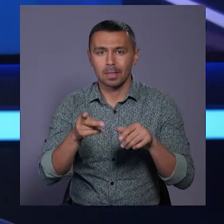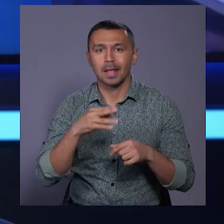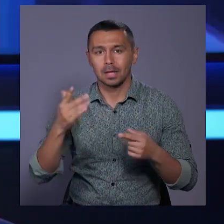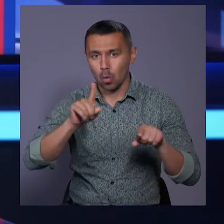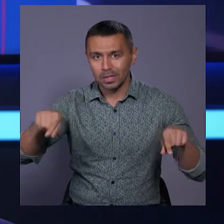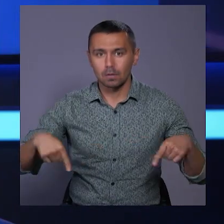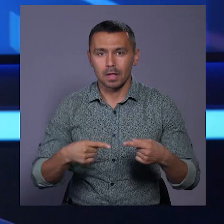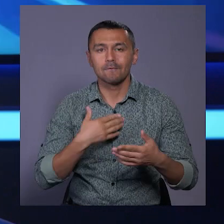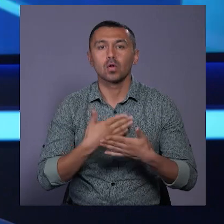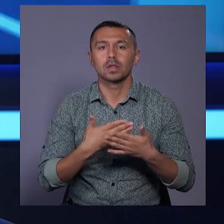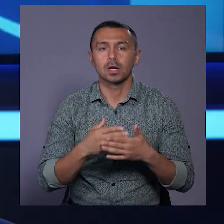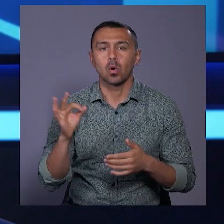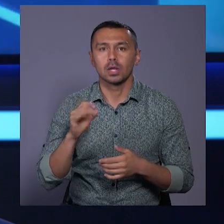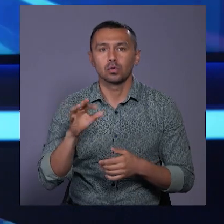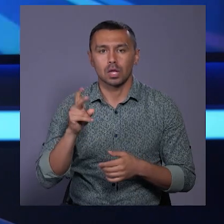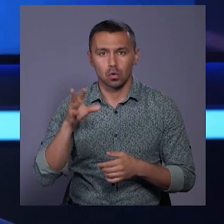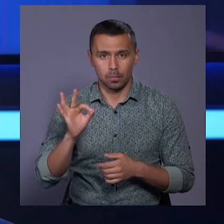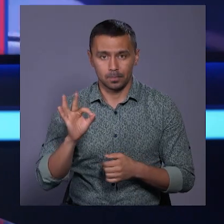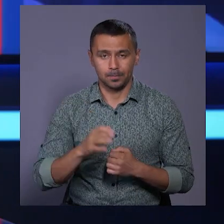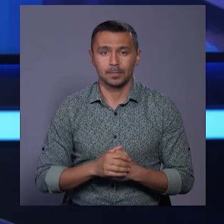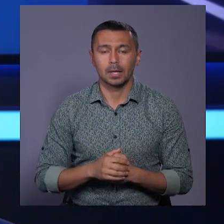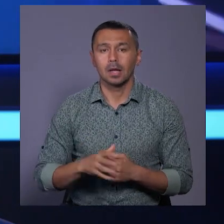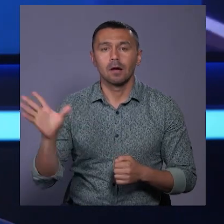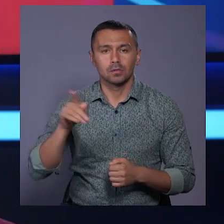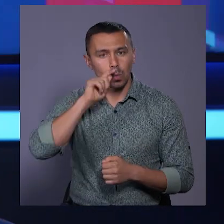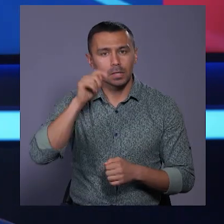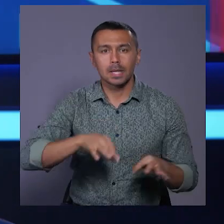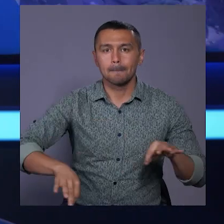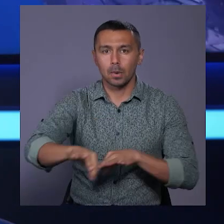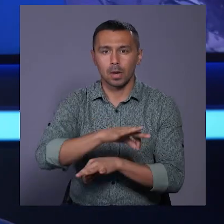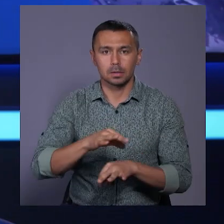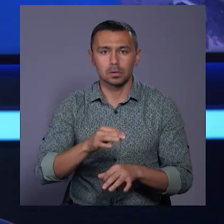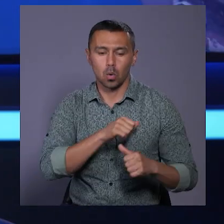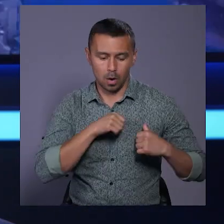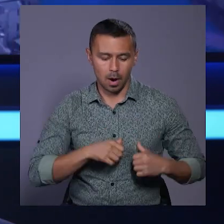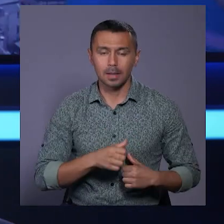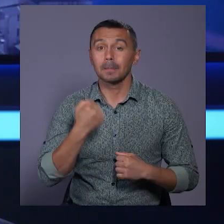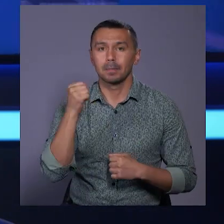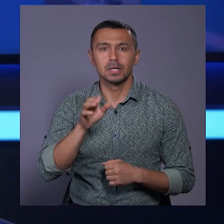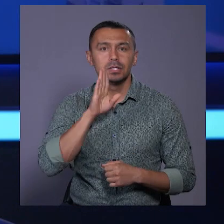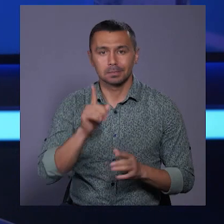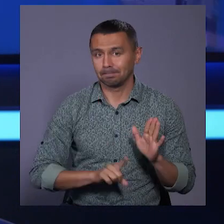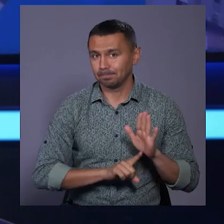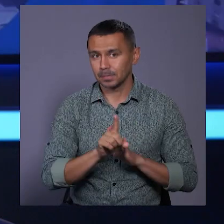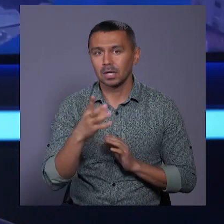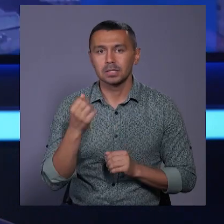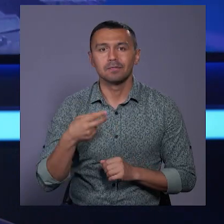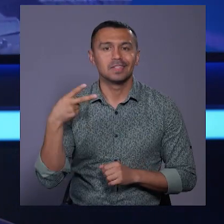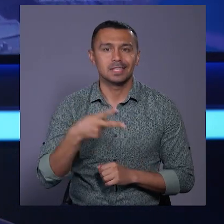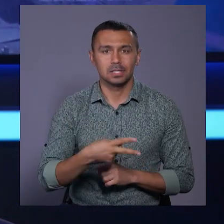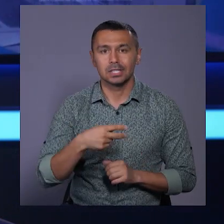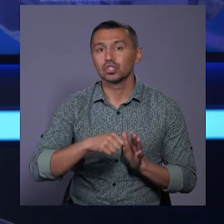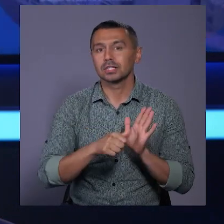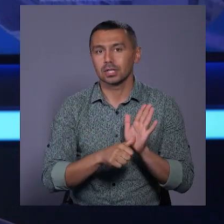них організувала волонтерка Олена Ярошенко. Всеукраїнський проєкт «Кохання перемагає» жінка започаткувала ще у